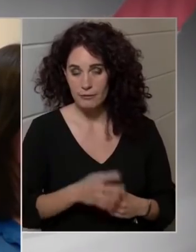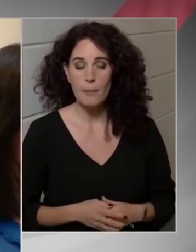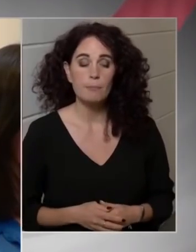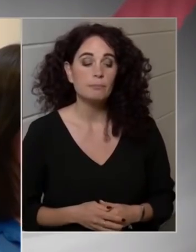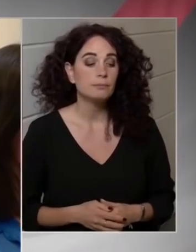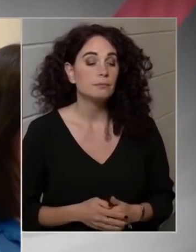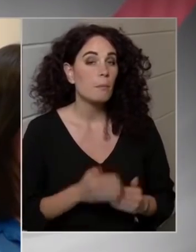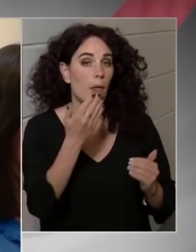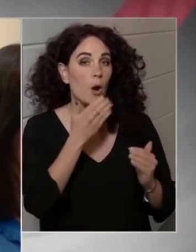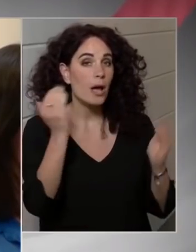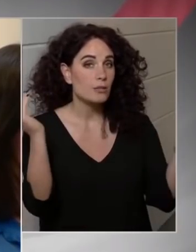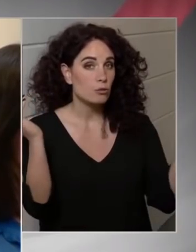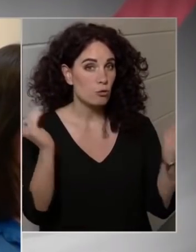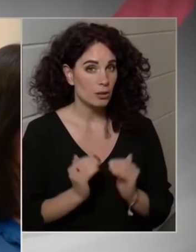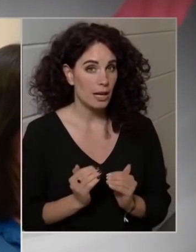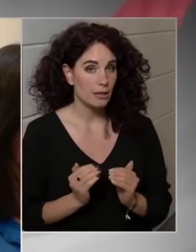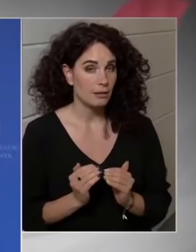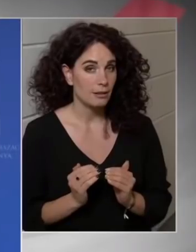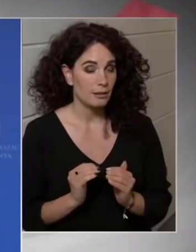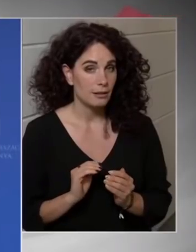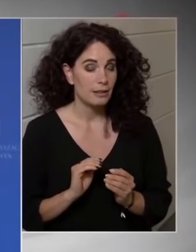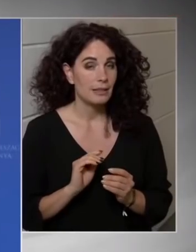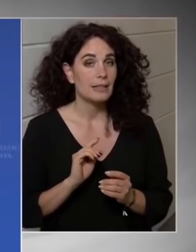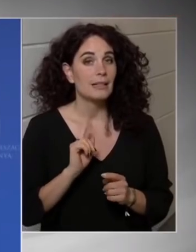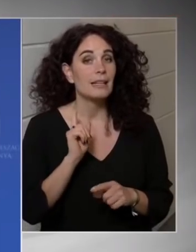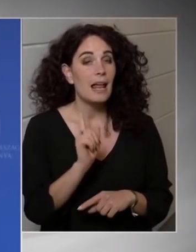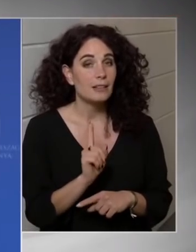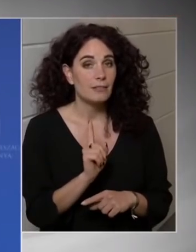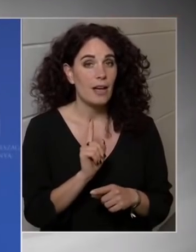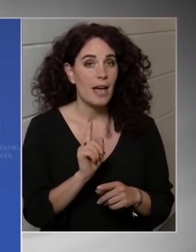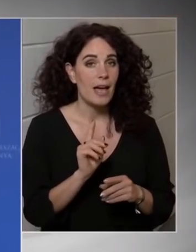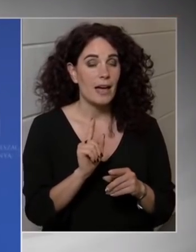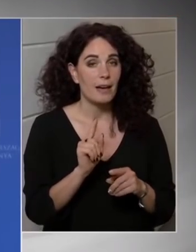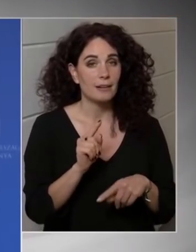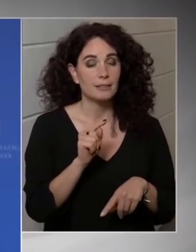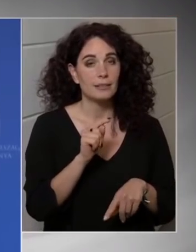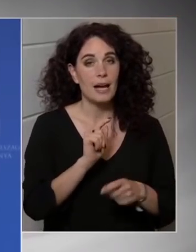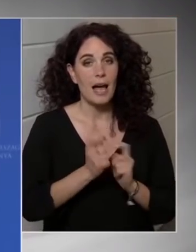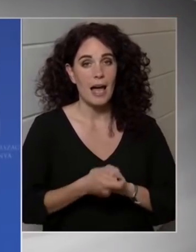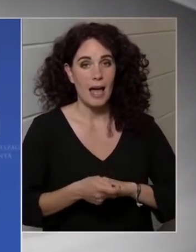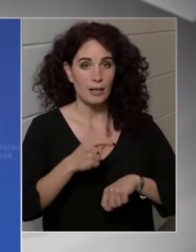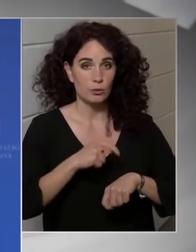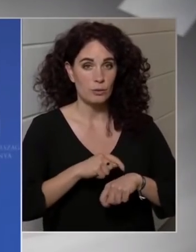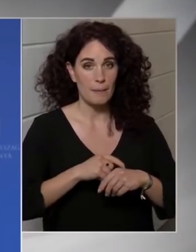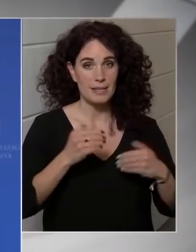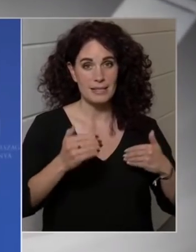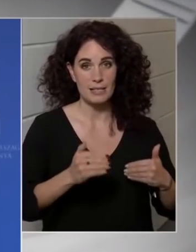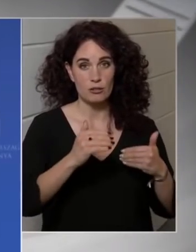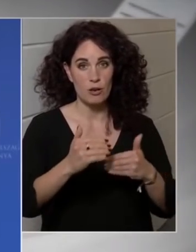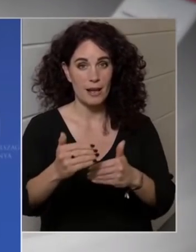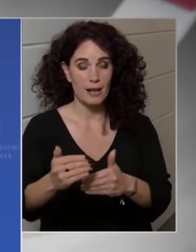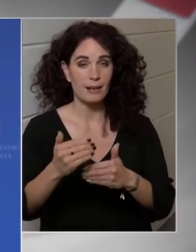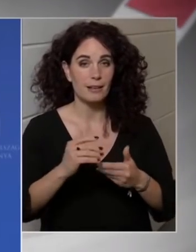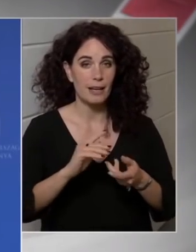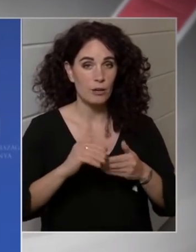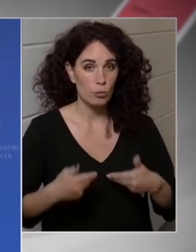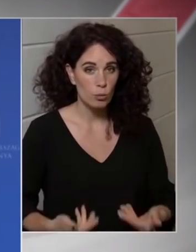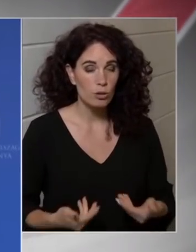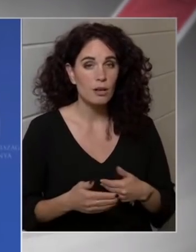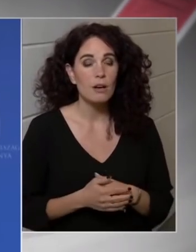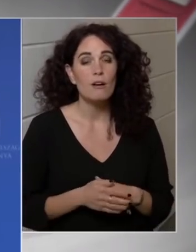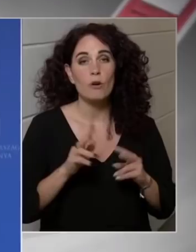csökken, illetve átütemézése kerül, nem lesz akkora növekedési hatása, mert valójában a